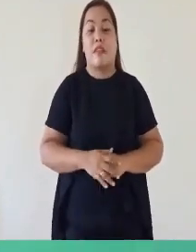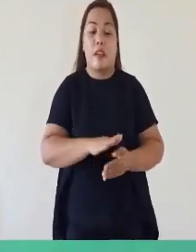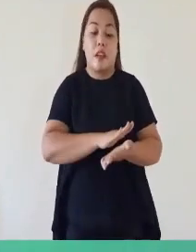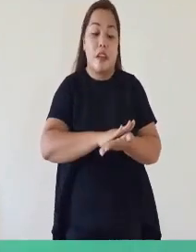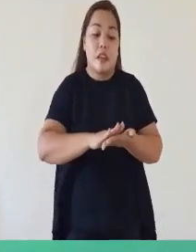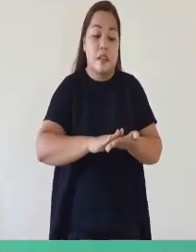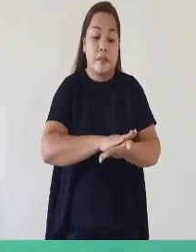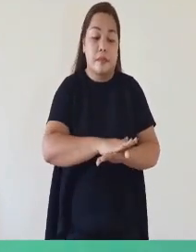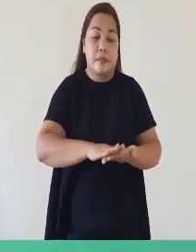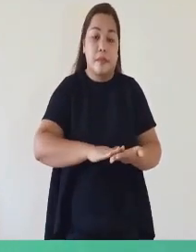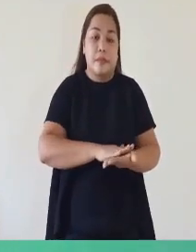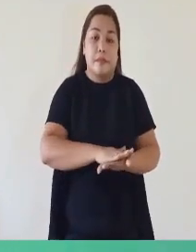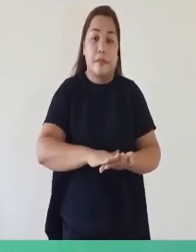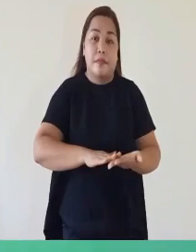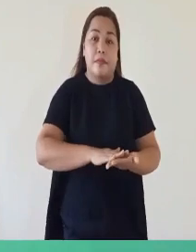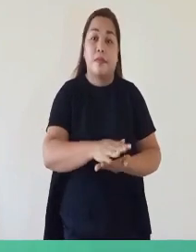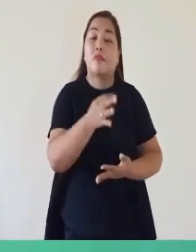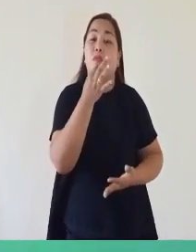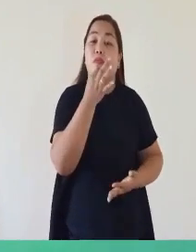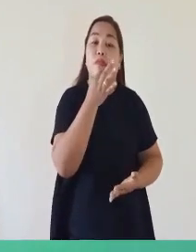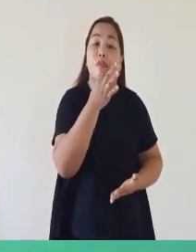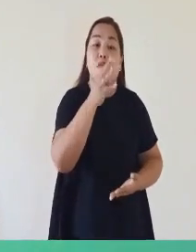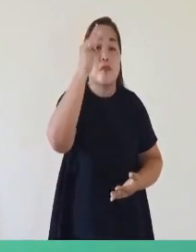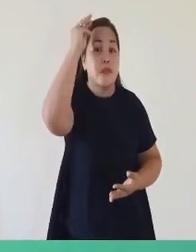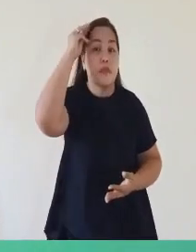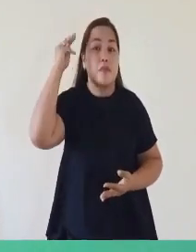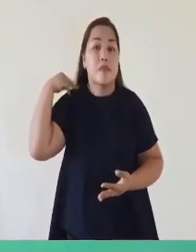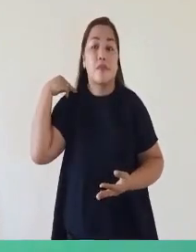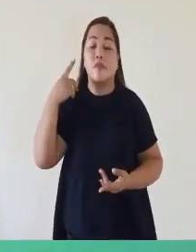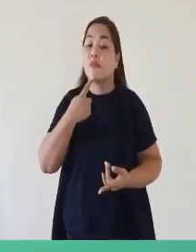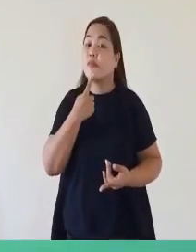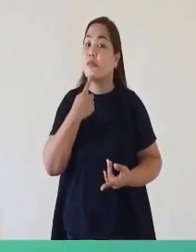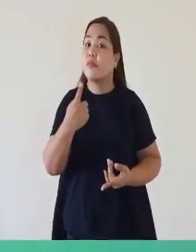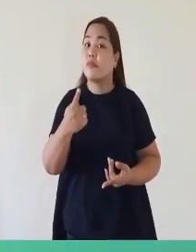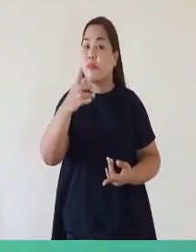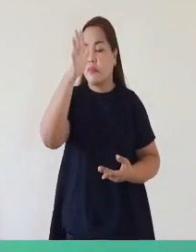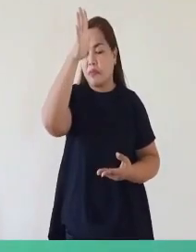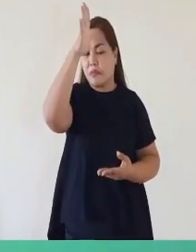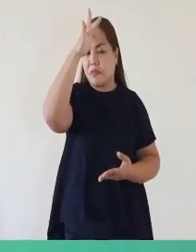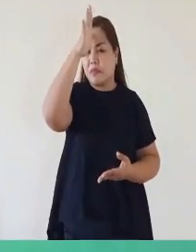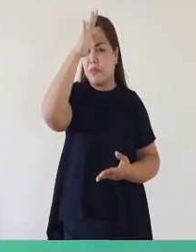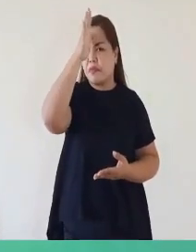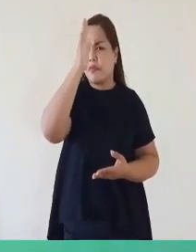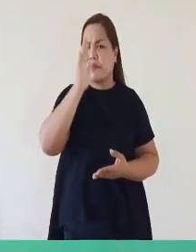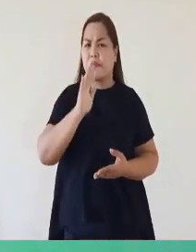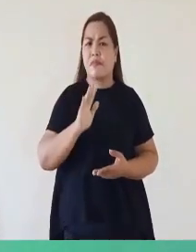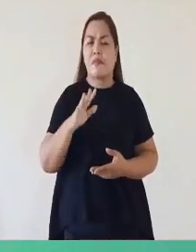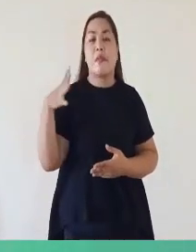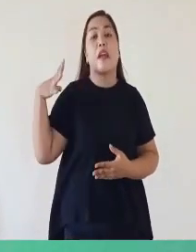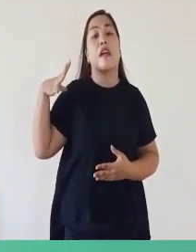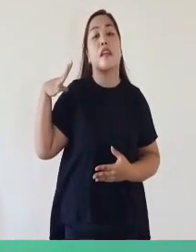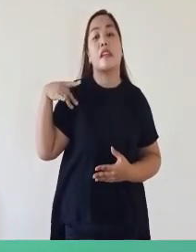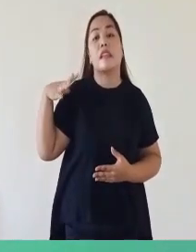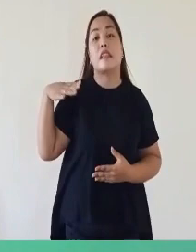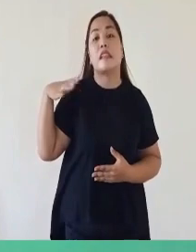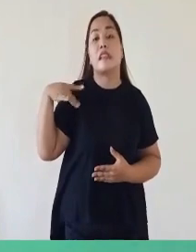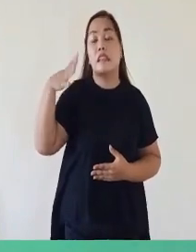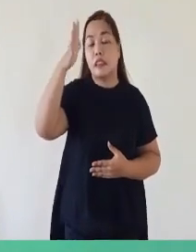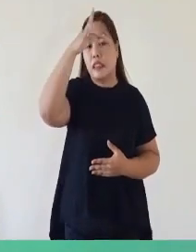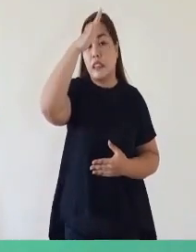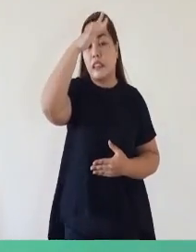Naghugas ka na ba Naghilamos pinagkainan, Maya Tanong ni Ama Mamaya na Mamaya